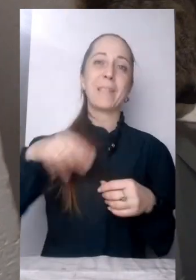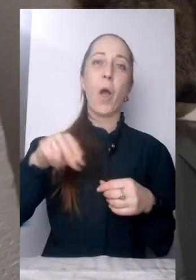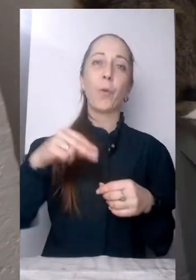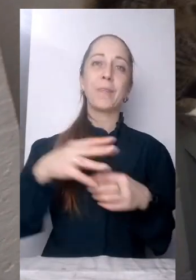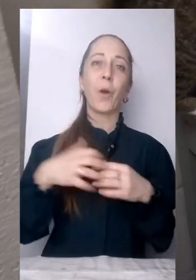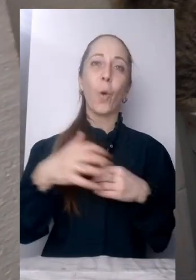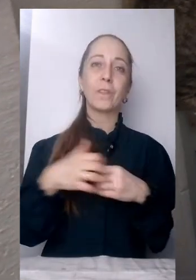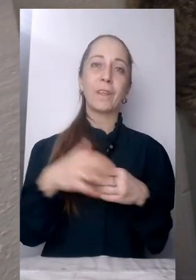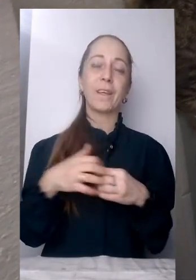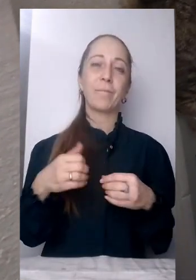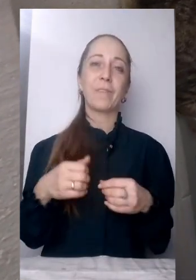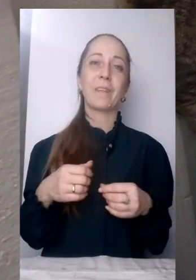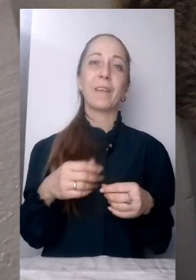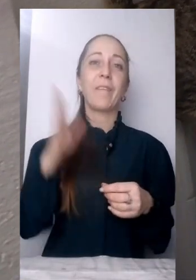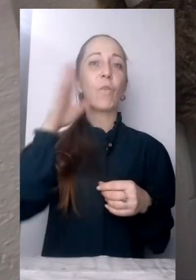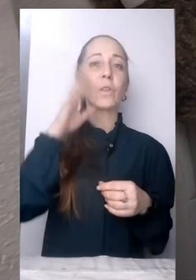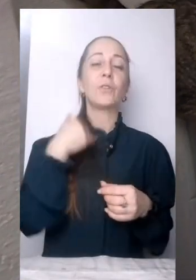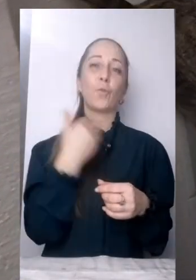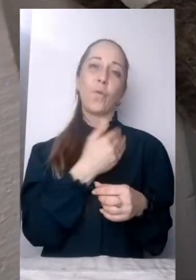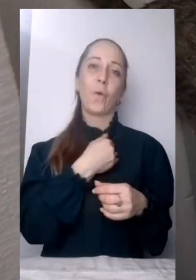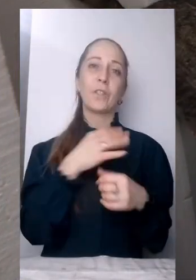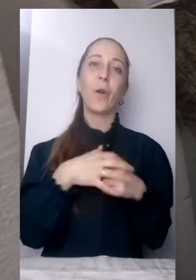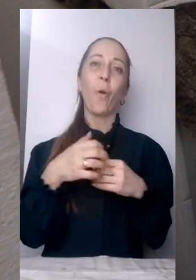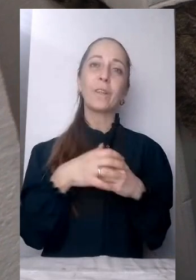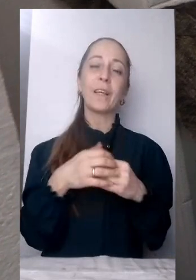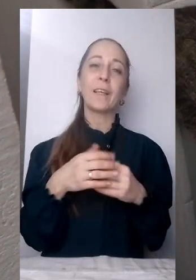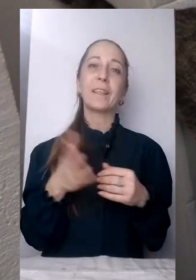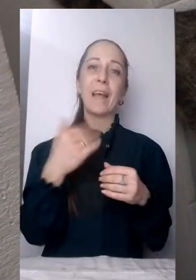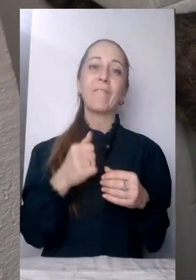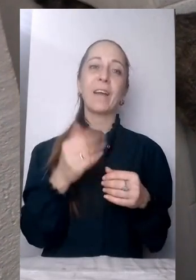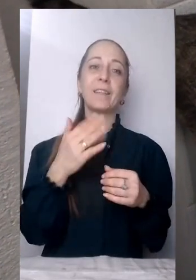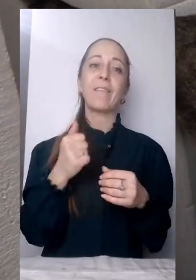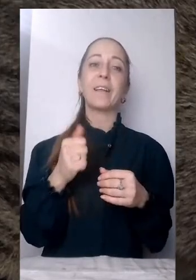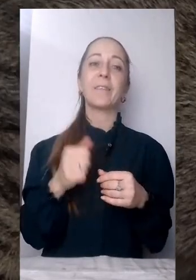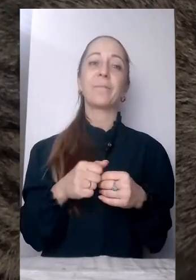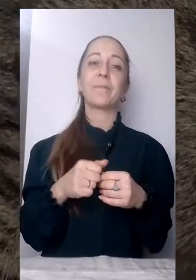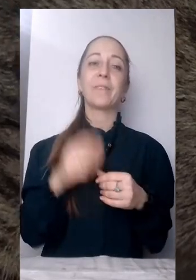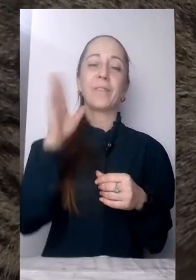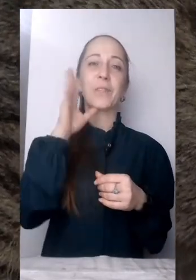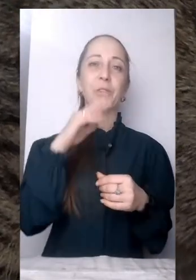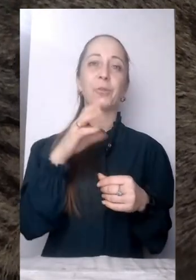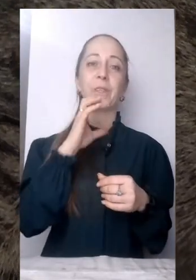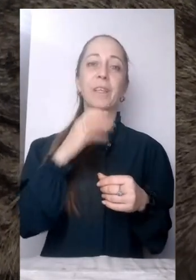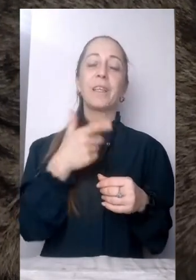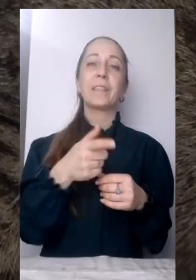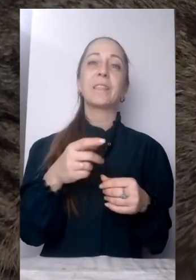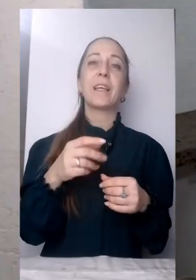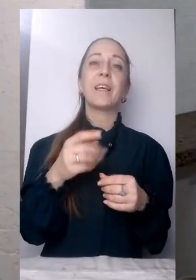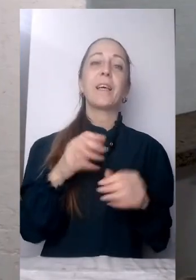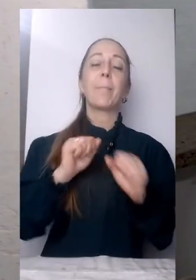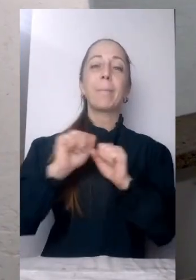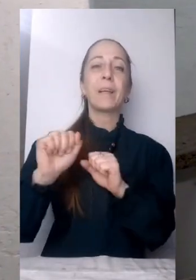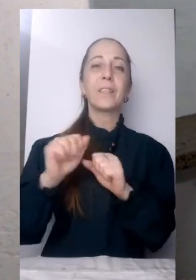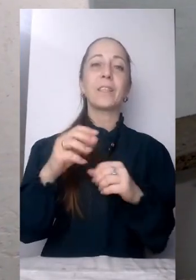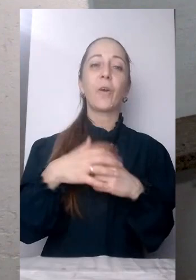водичку. А це волонтерка Яна Тябут та прихищений нею котики. Щодня